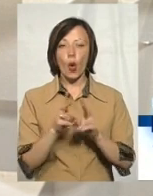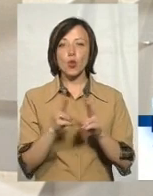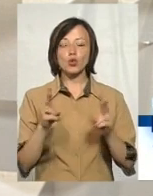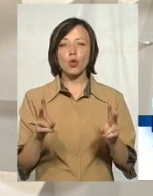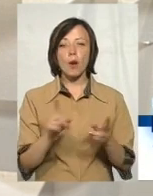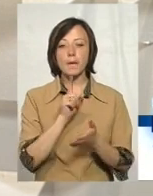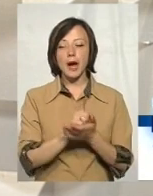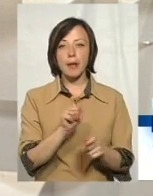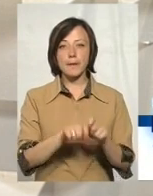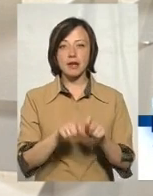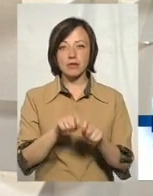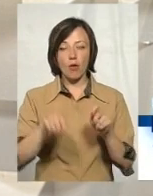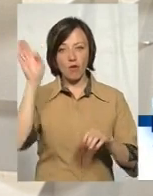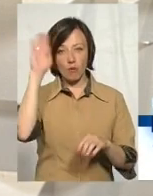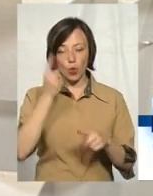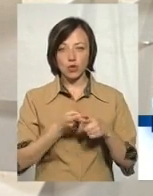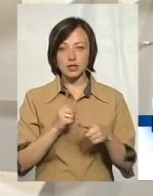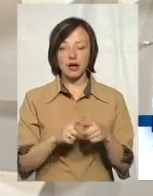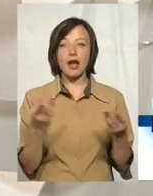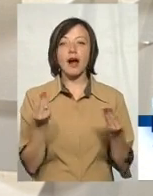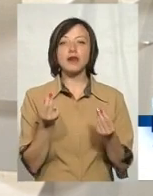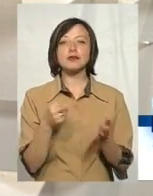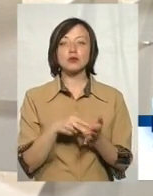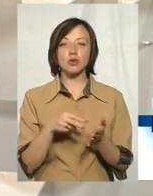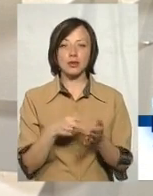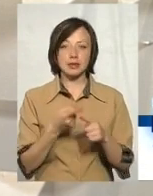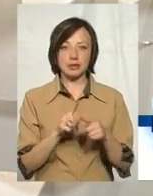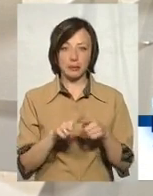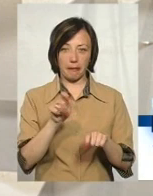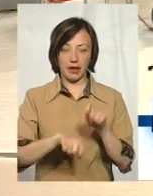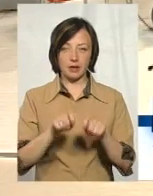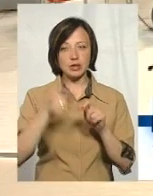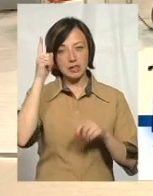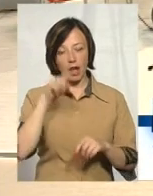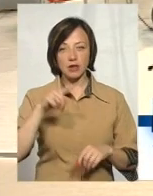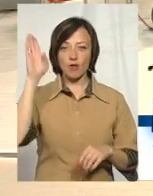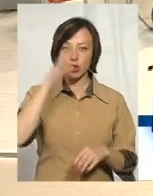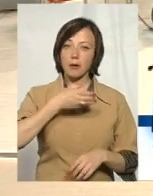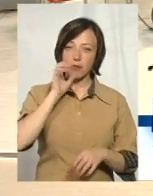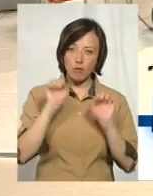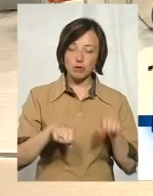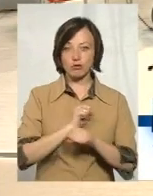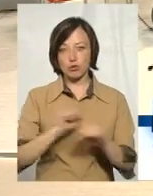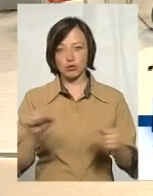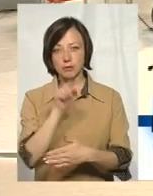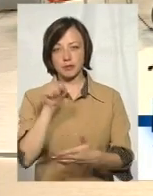має приверяти з водичу і яка цінація її вхозує, щоб знати, чи вода пітна, чи не пітна. Дякую.